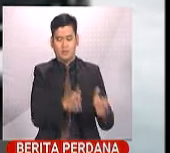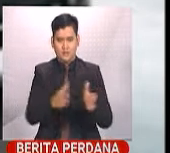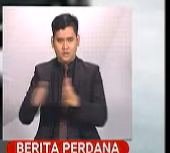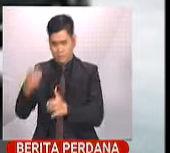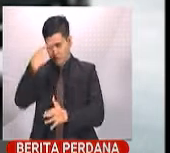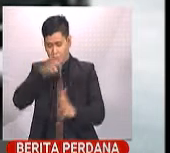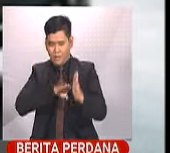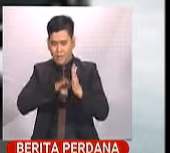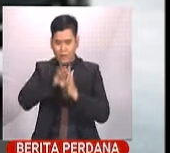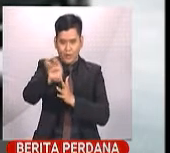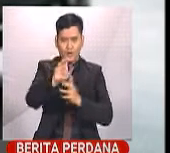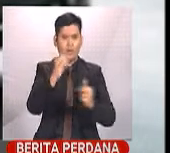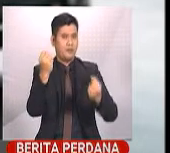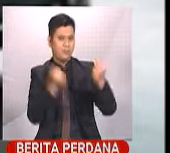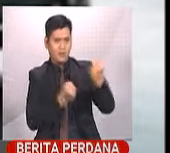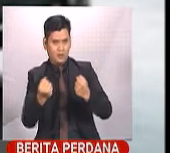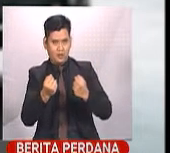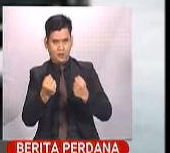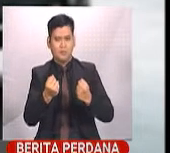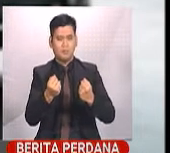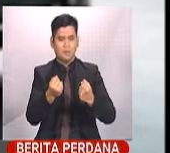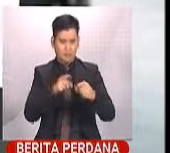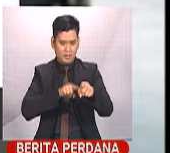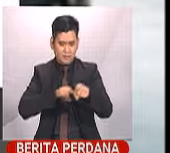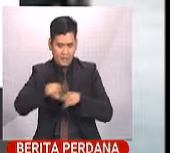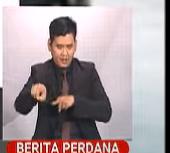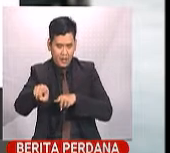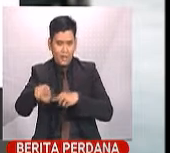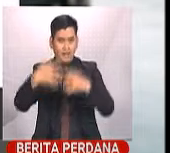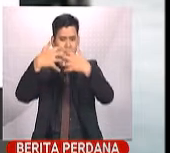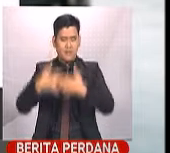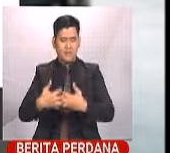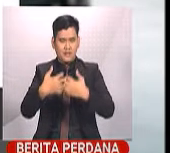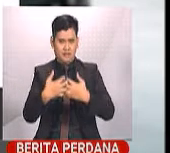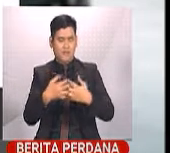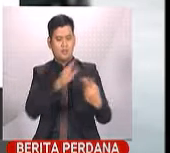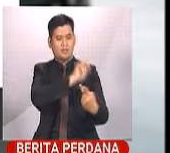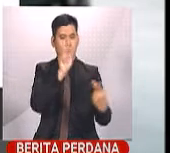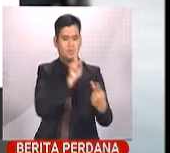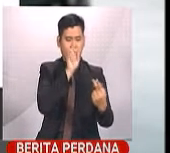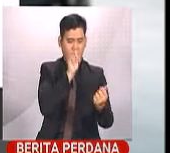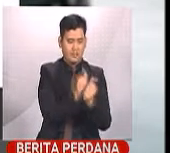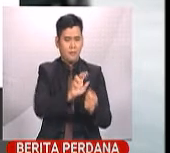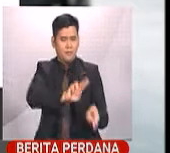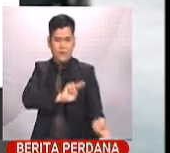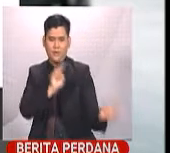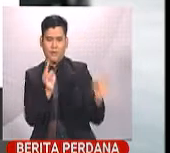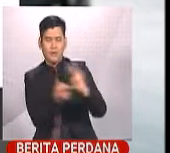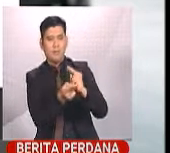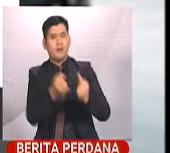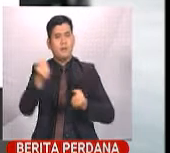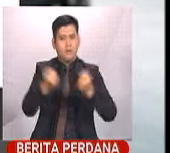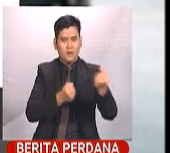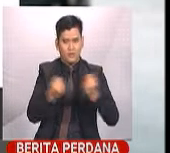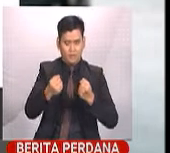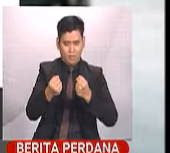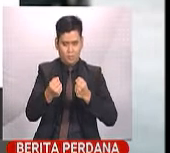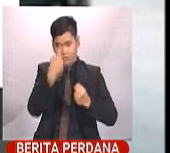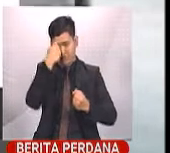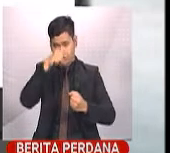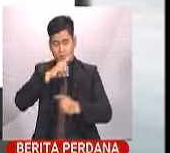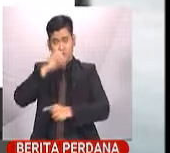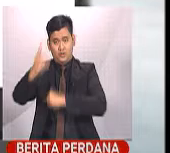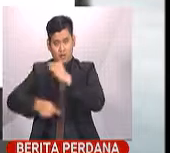otomotif negara ke peringkat daya saing industri, seterusnya sejajar perubahan lanskap mobiliti pasaran global. Turut